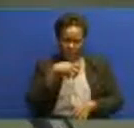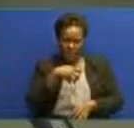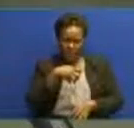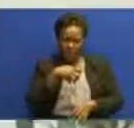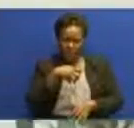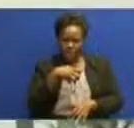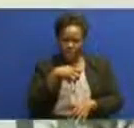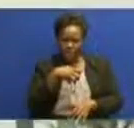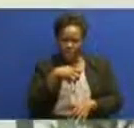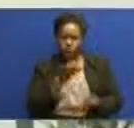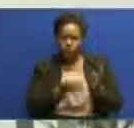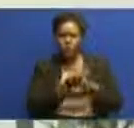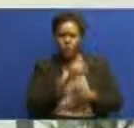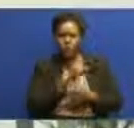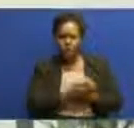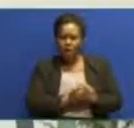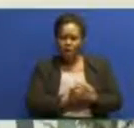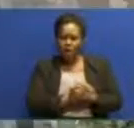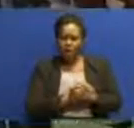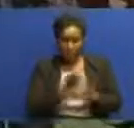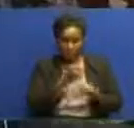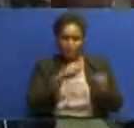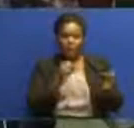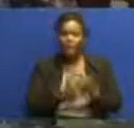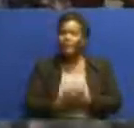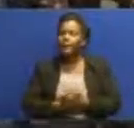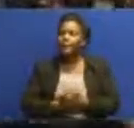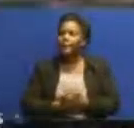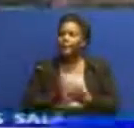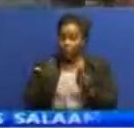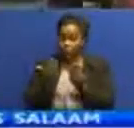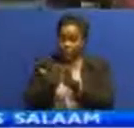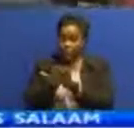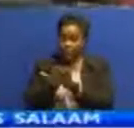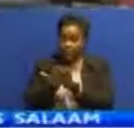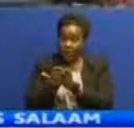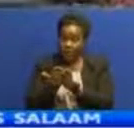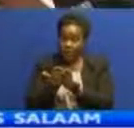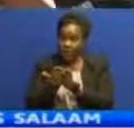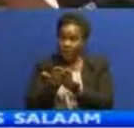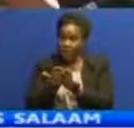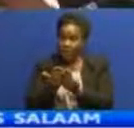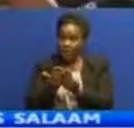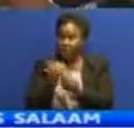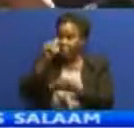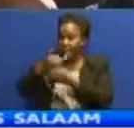ubadhirifu na rushwa. Zulatoa rai kwa na ushirika wote nchini